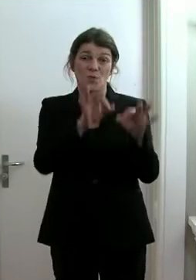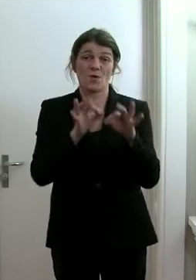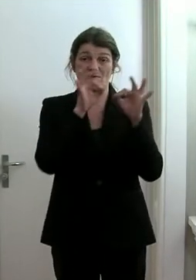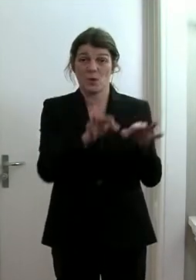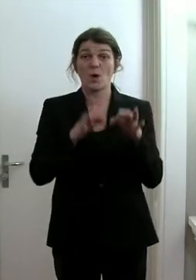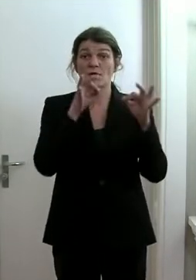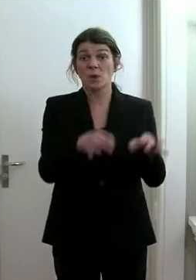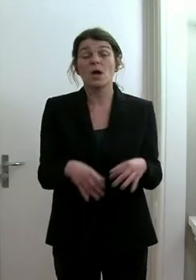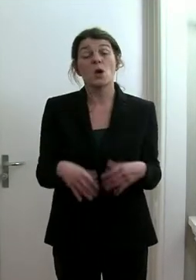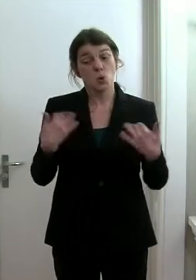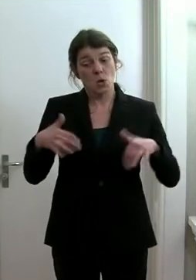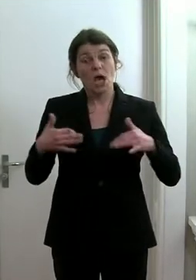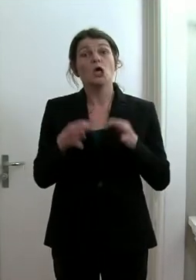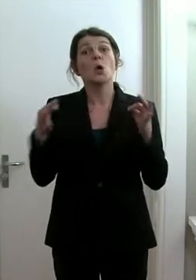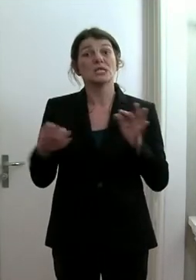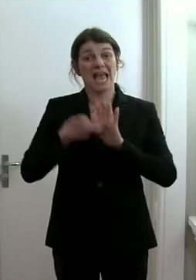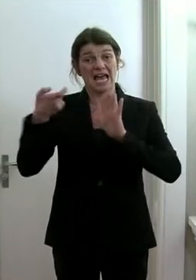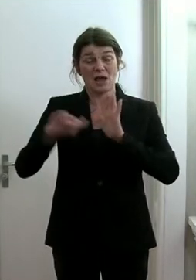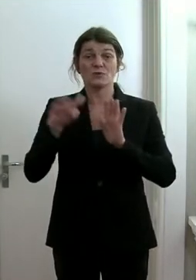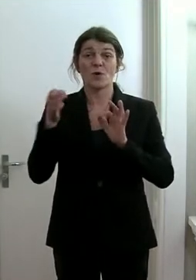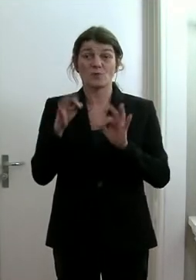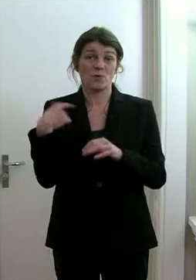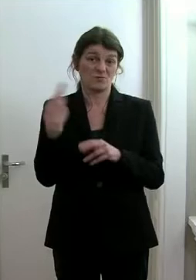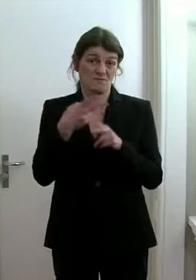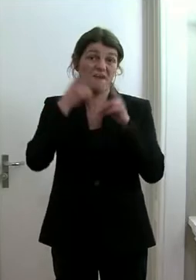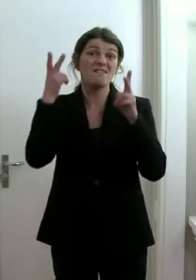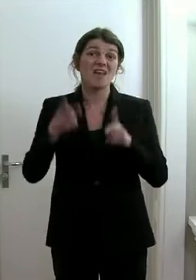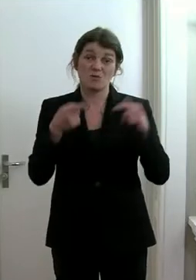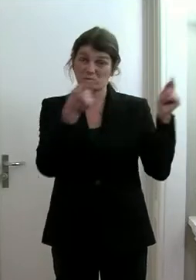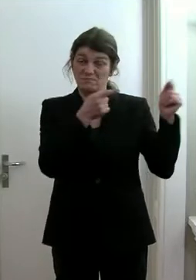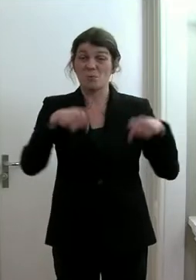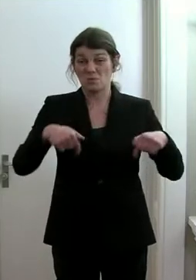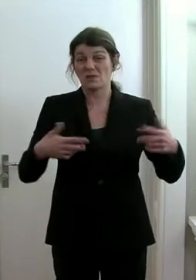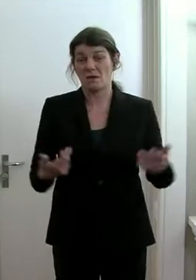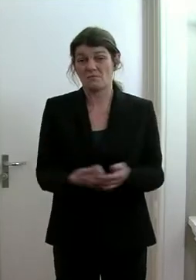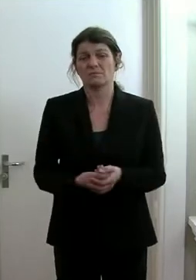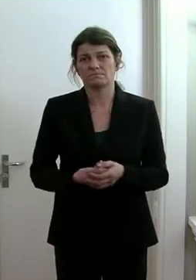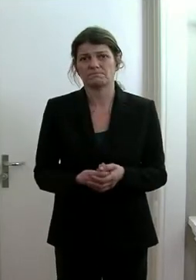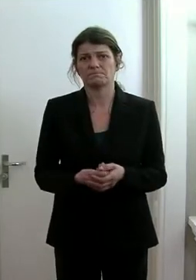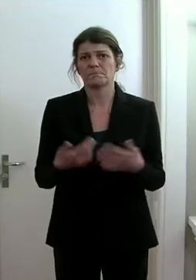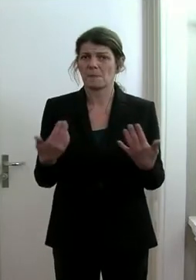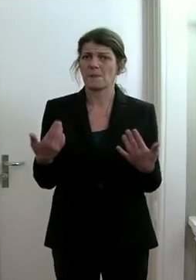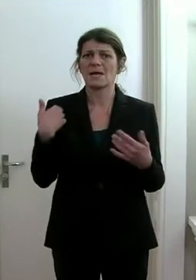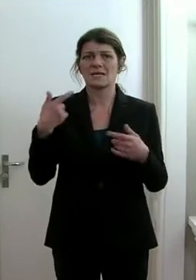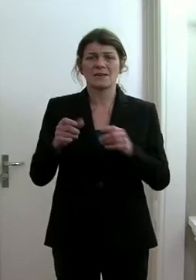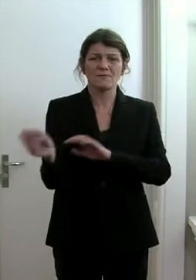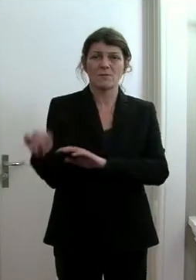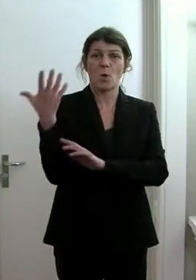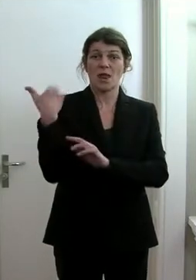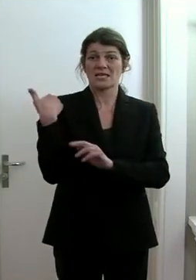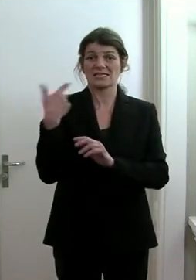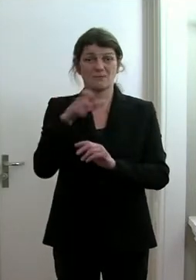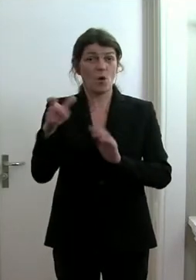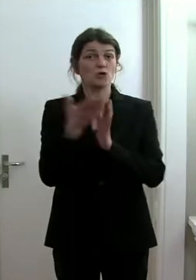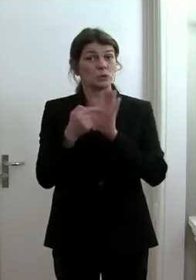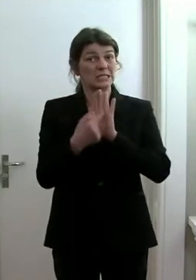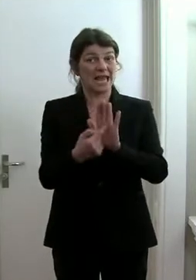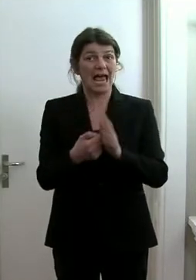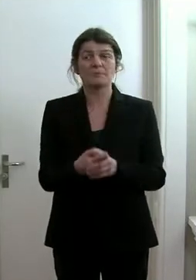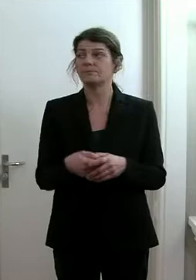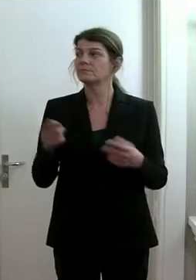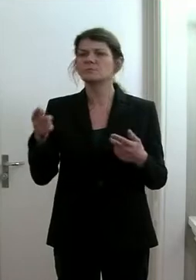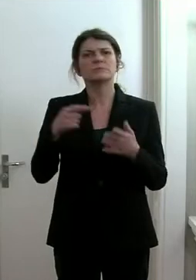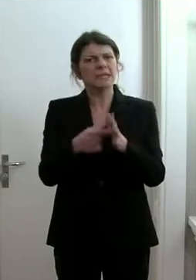Das fordert unser Spital sehr stark derzeit. Ich habe diese Folie letzte Woche schon gezeigt. Sie zeigt die